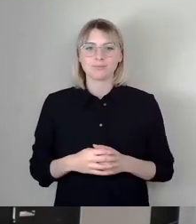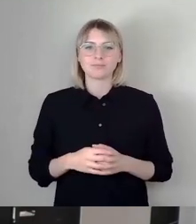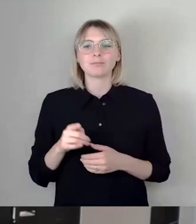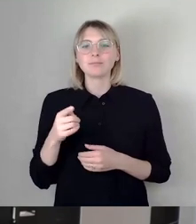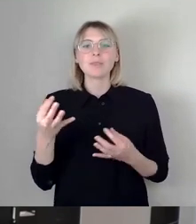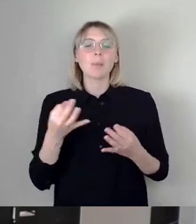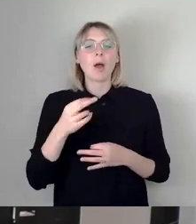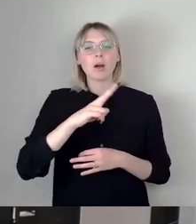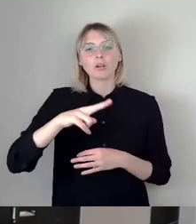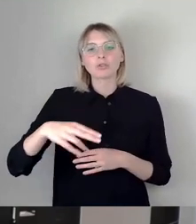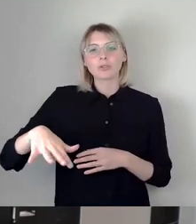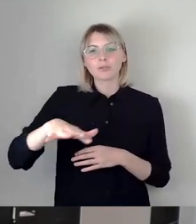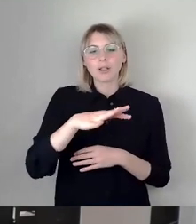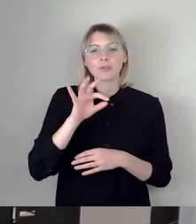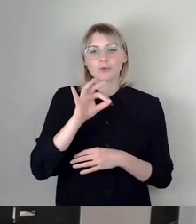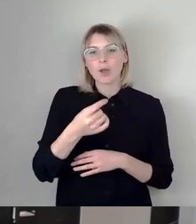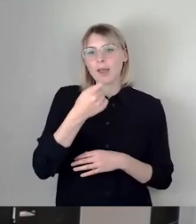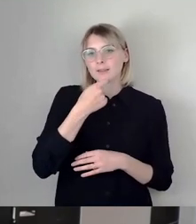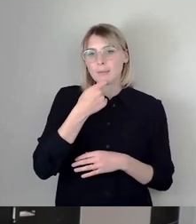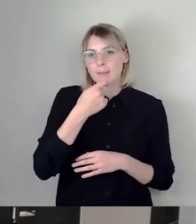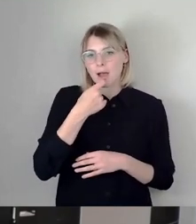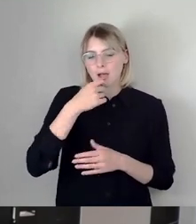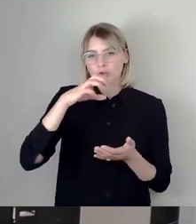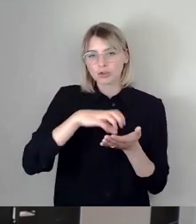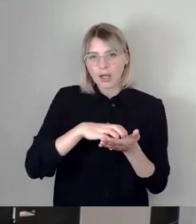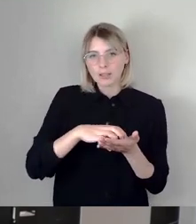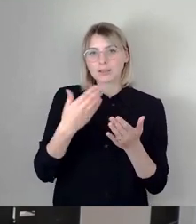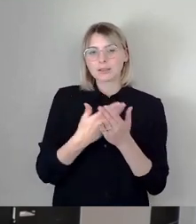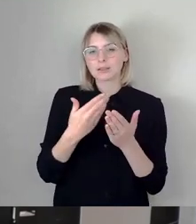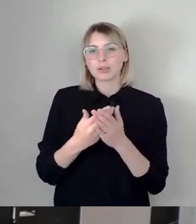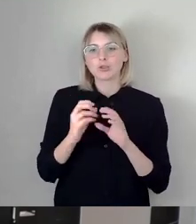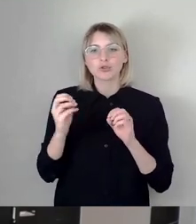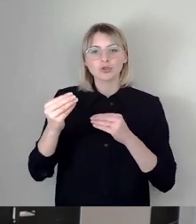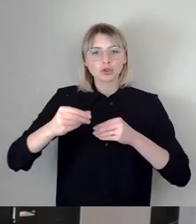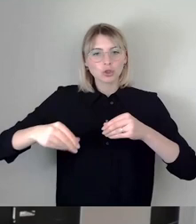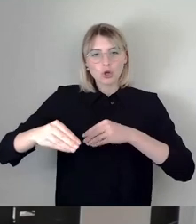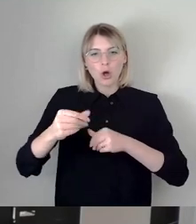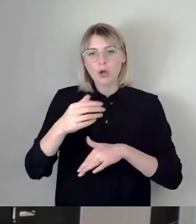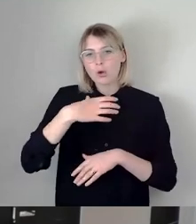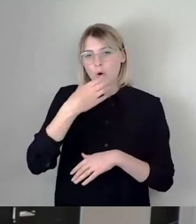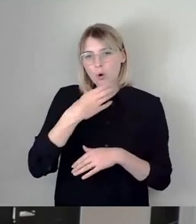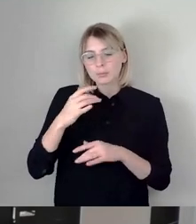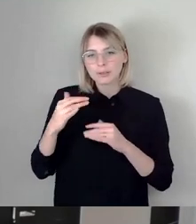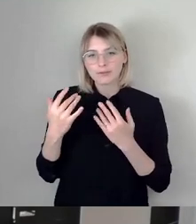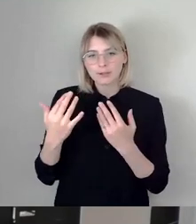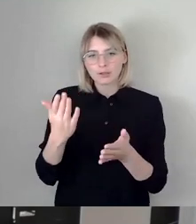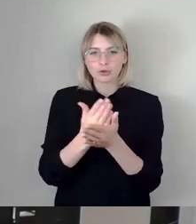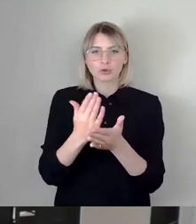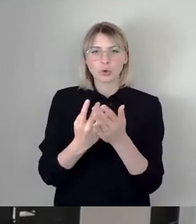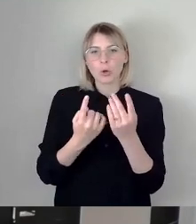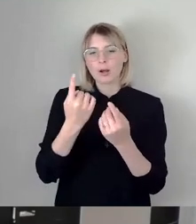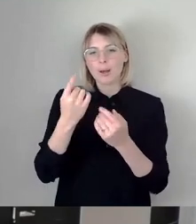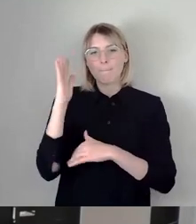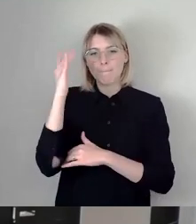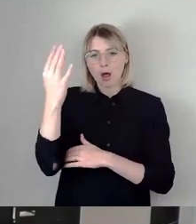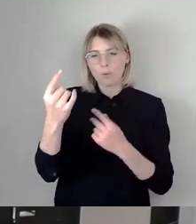essbare Stadt vorgesehen. Für die Streuobstwiese wurden bereits Bäume gepflanzt. Ich habe damals an dieser Baumpflanzaktion selbst